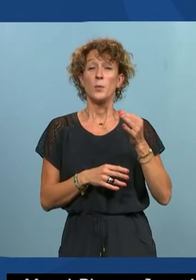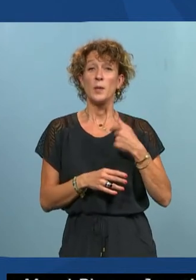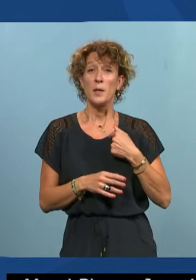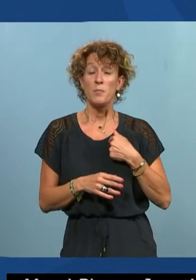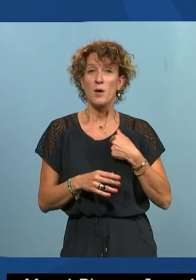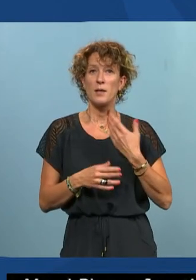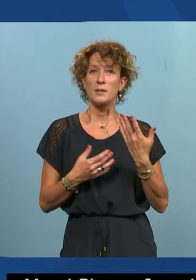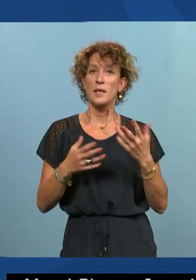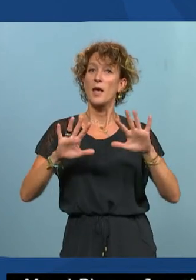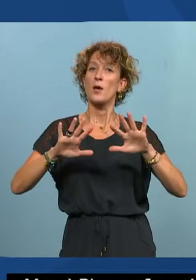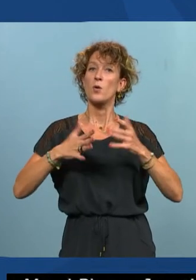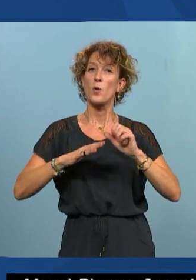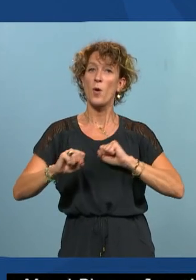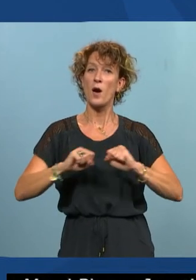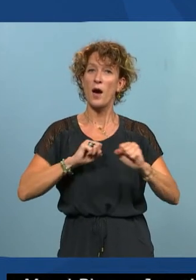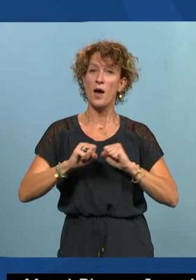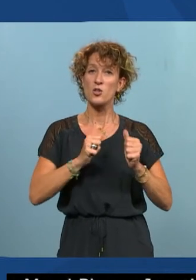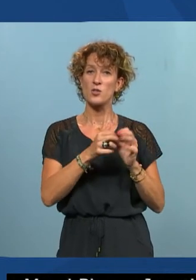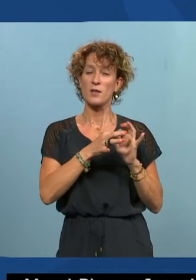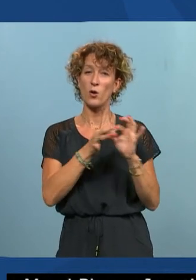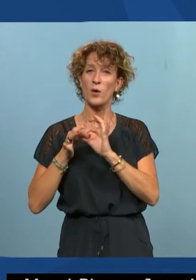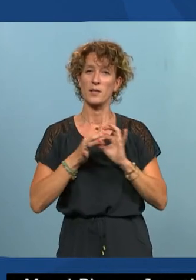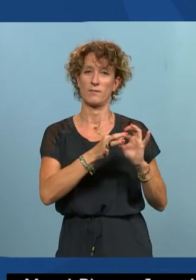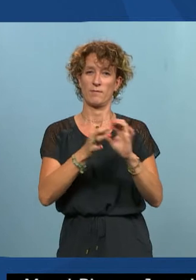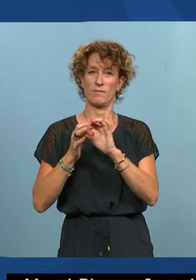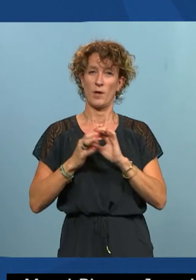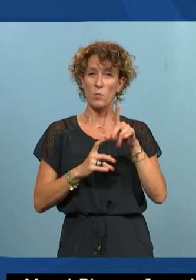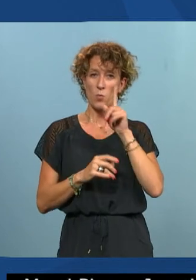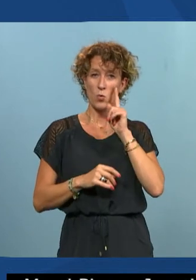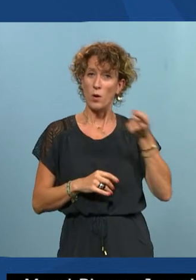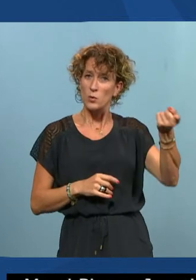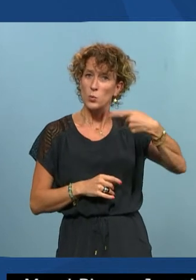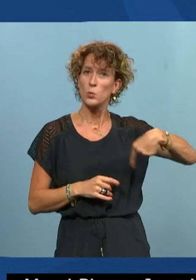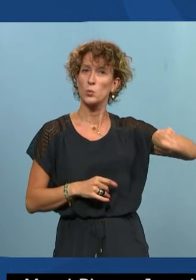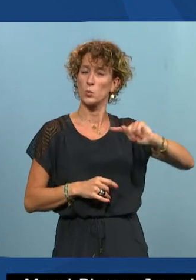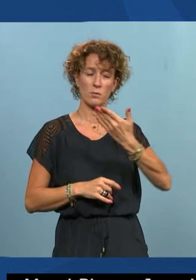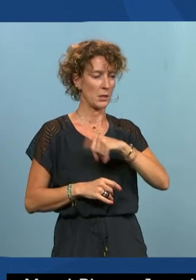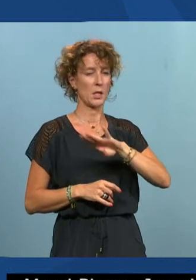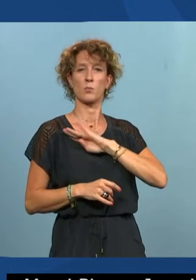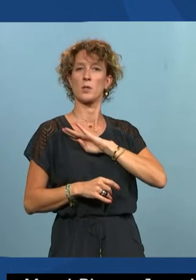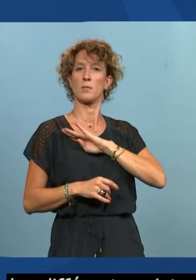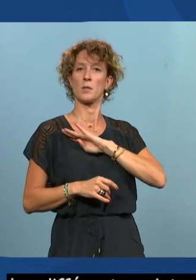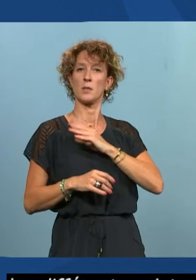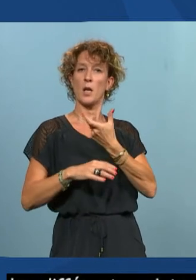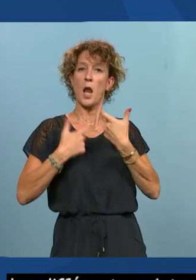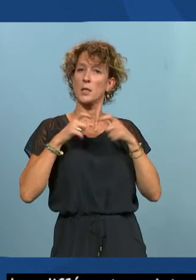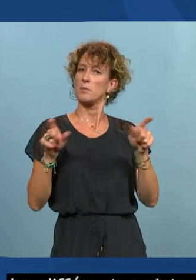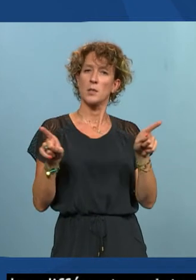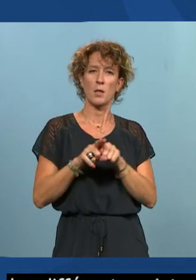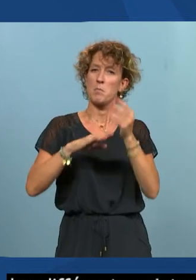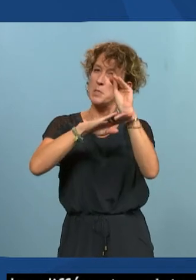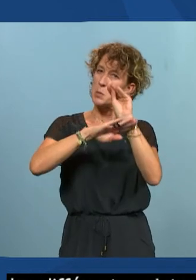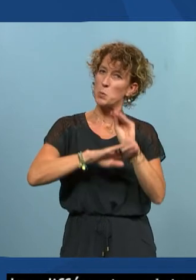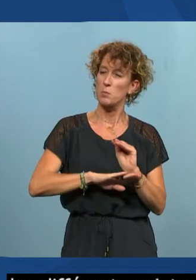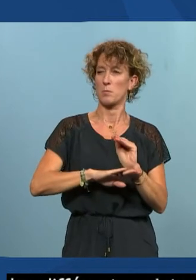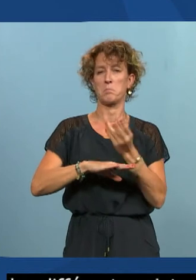collectivement on a tous on est tous responsables j'ai envie de dire l'accessibilité c'est comme la sécurité c'est comme la protection des